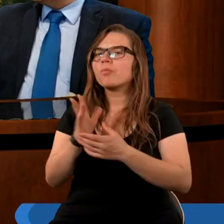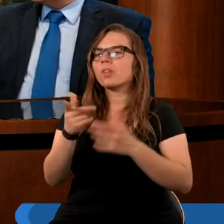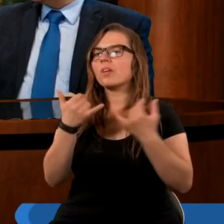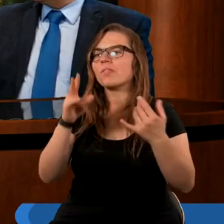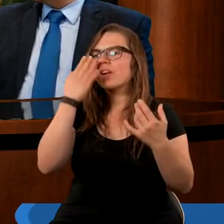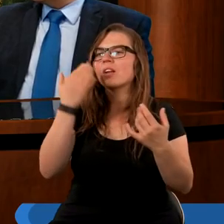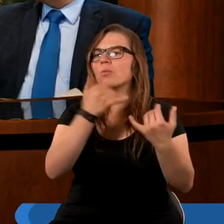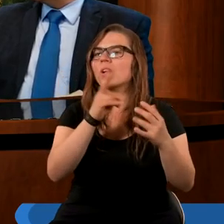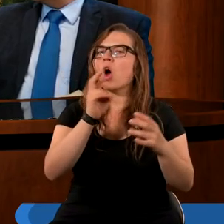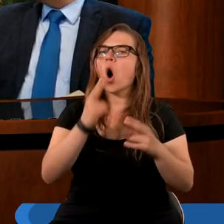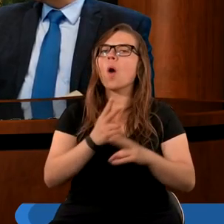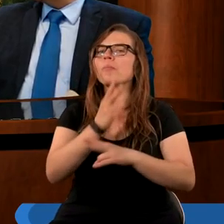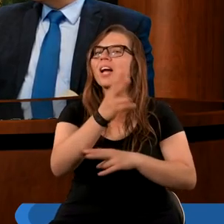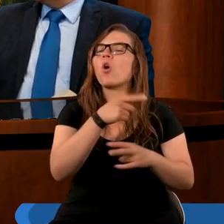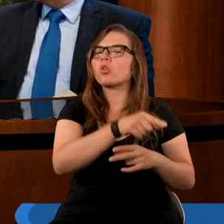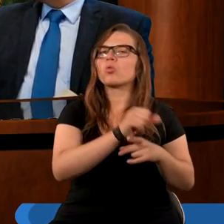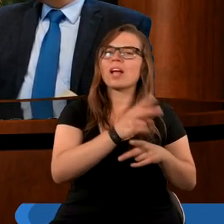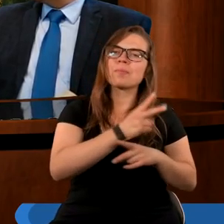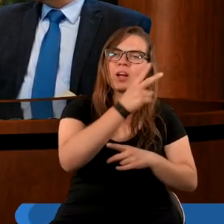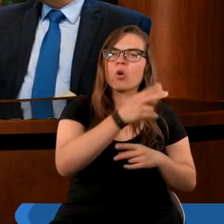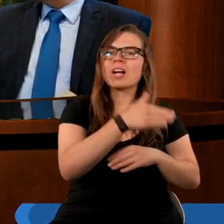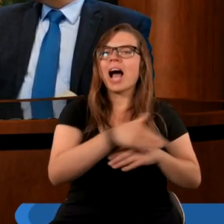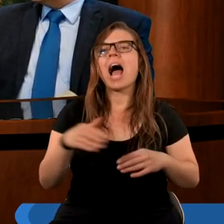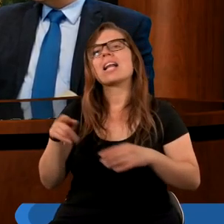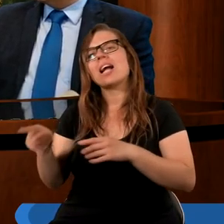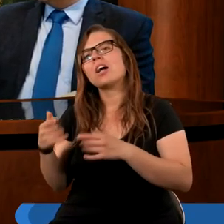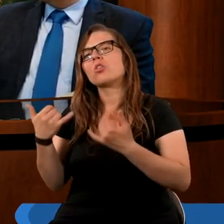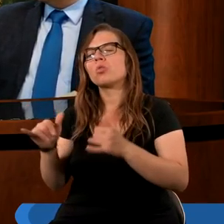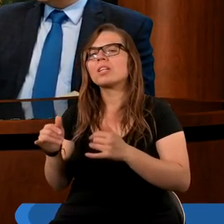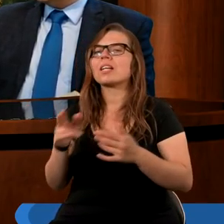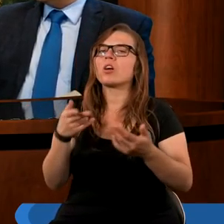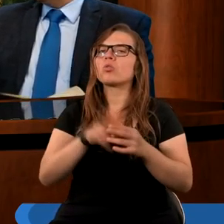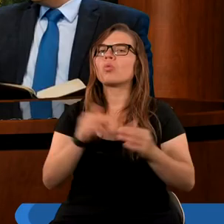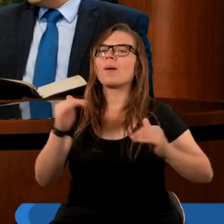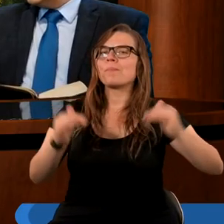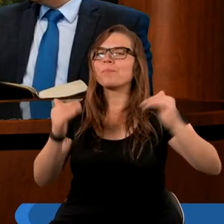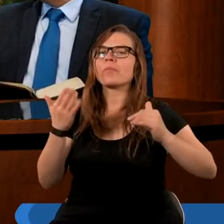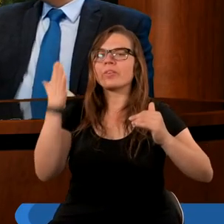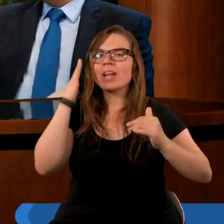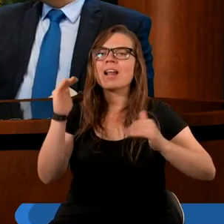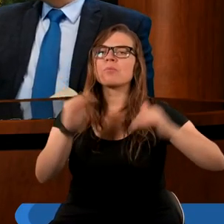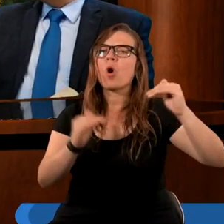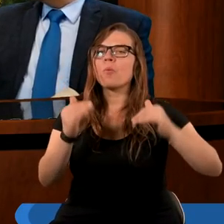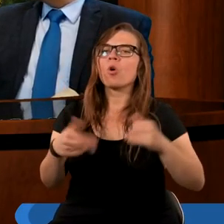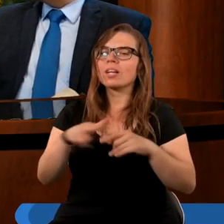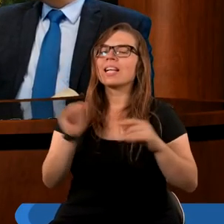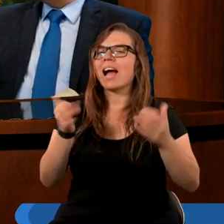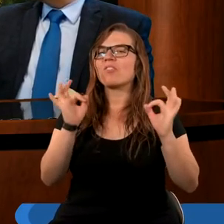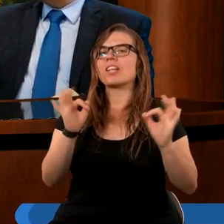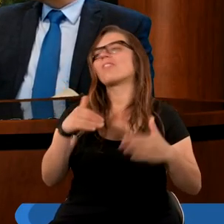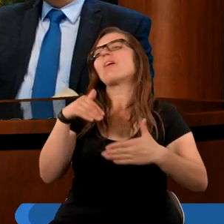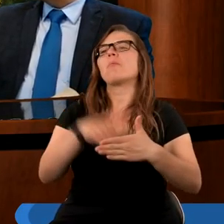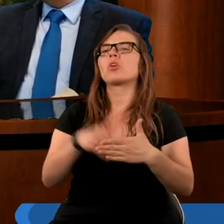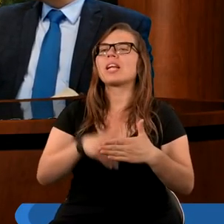co się o chodzi? Tutaj czytamy o przekroczonych granicach, o czymś, co tak naprawdę odbiera chwałę Bogu, a przypisana jest ona, czy